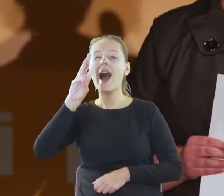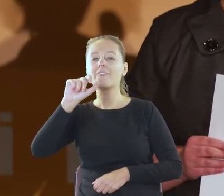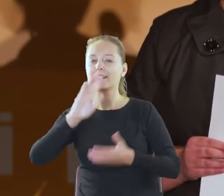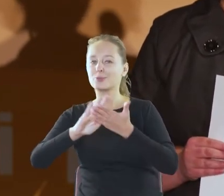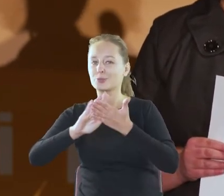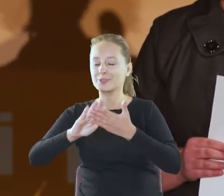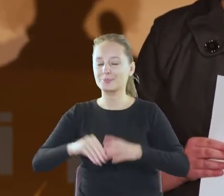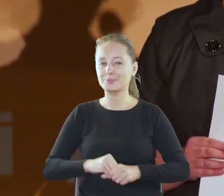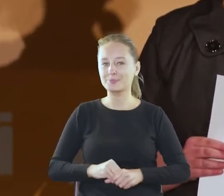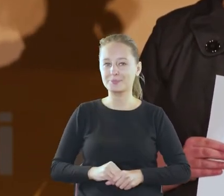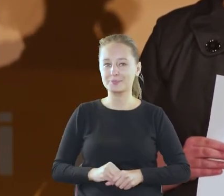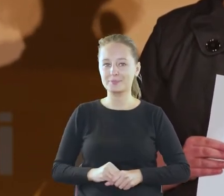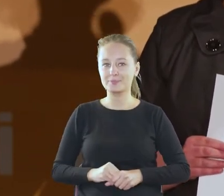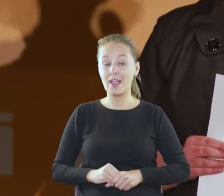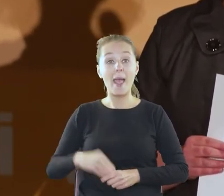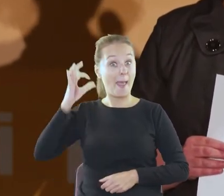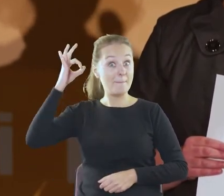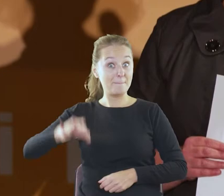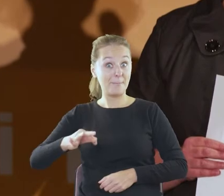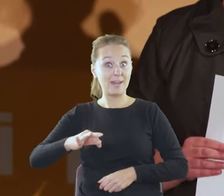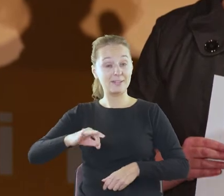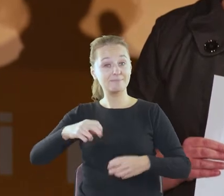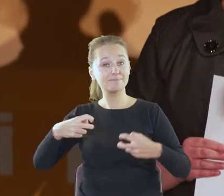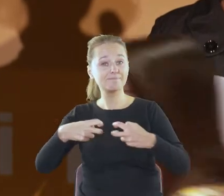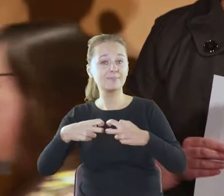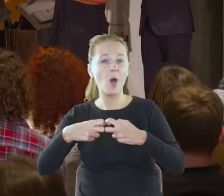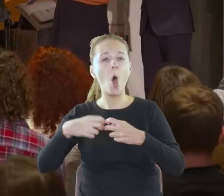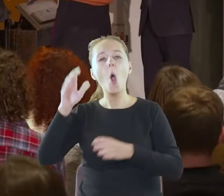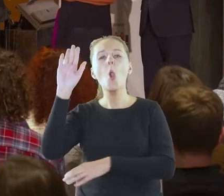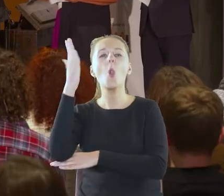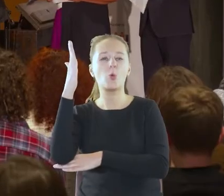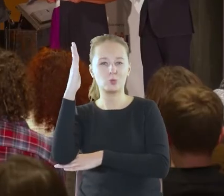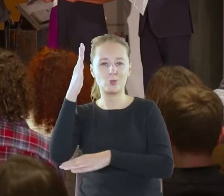Pani z portalu Lustro Biblioteki.